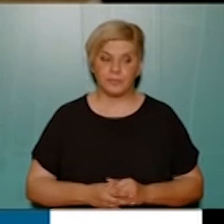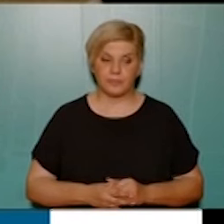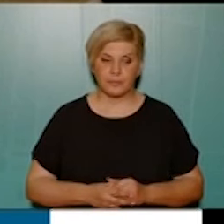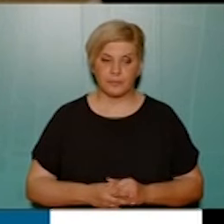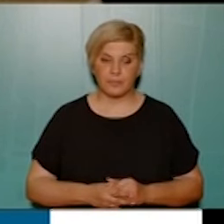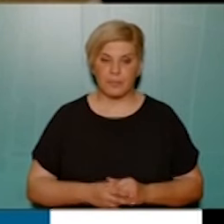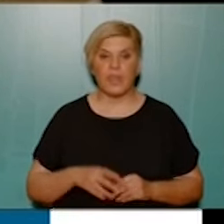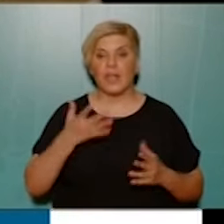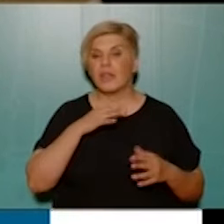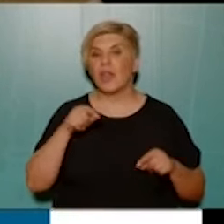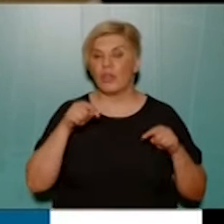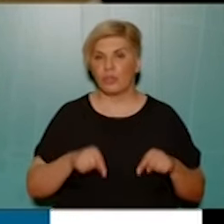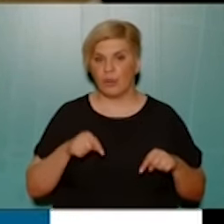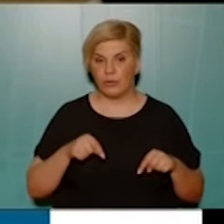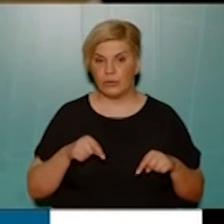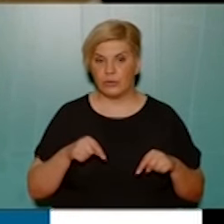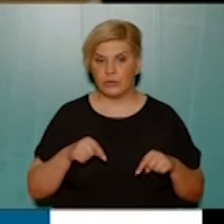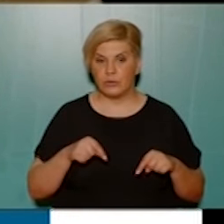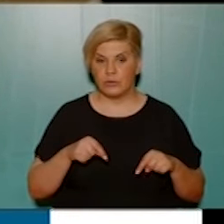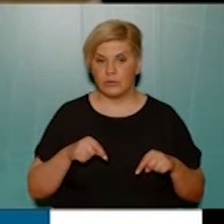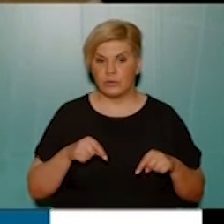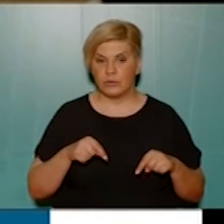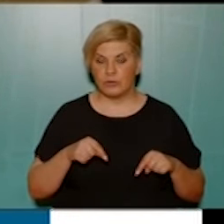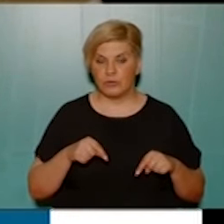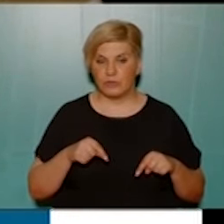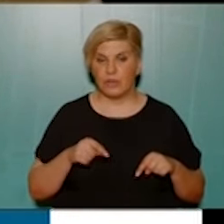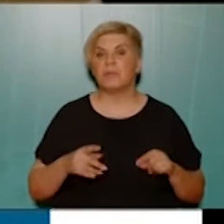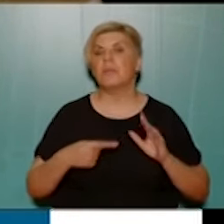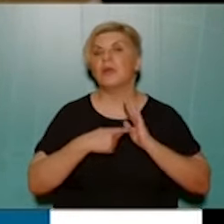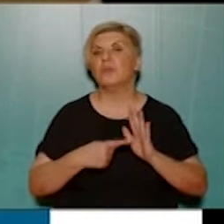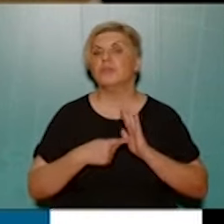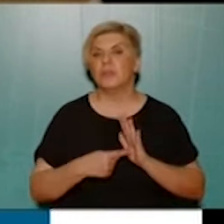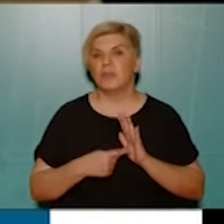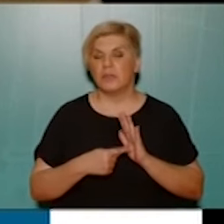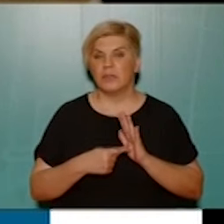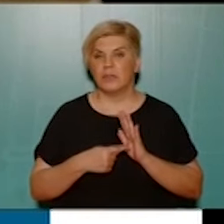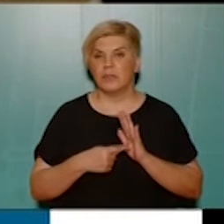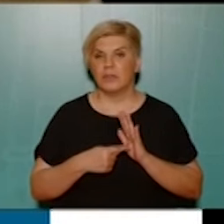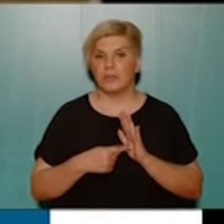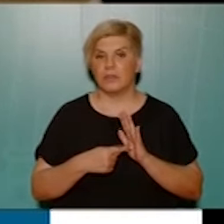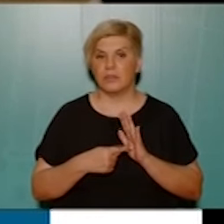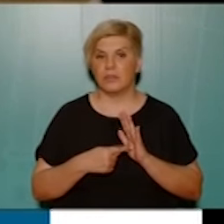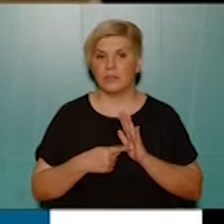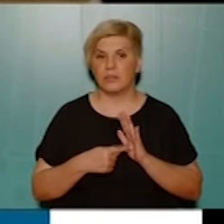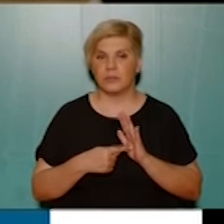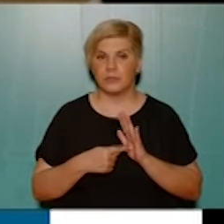Γιατί εδώ και με την παρουσία και τις